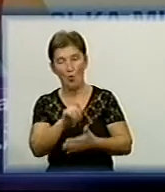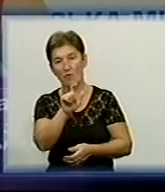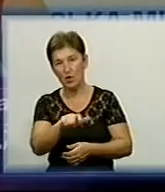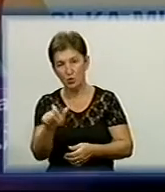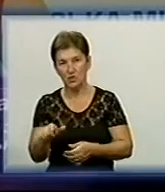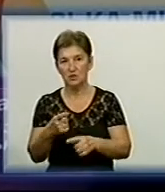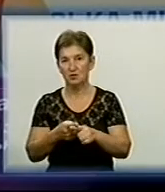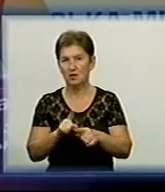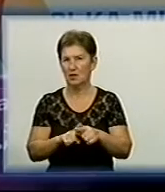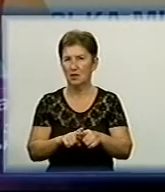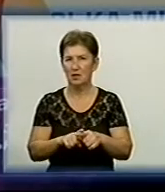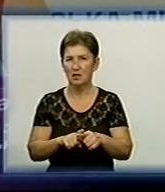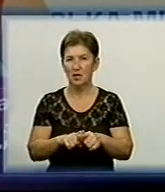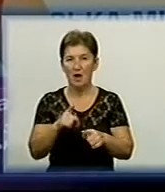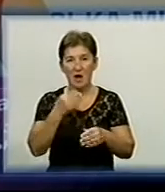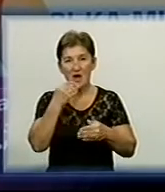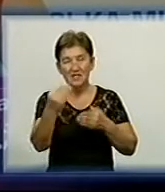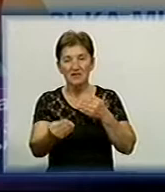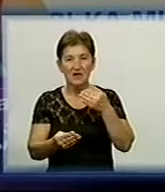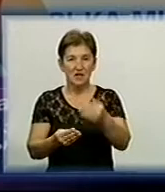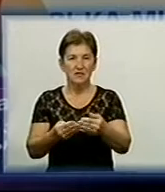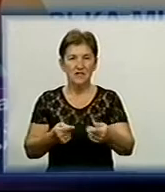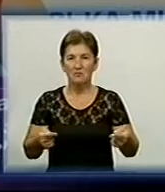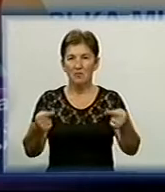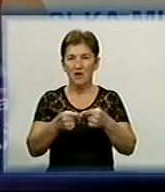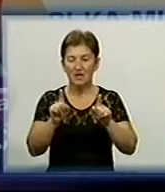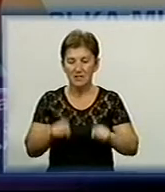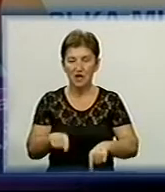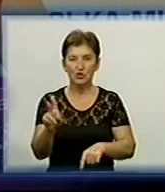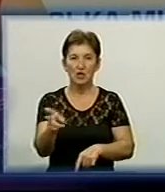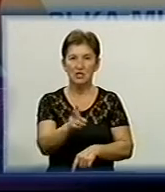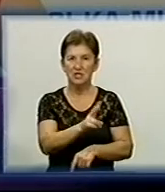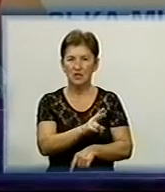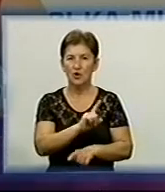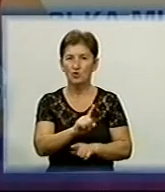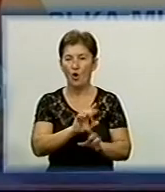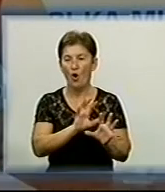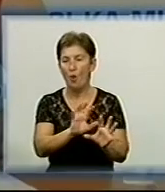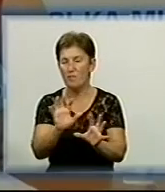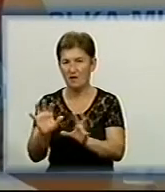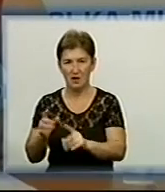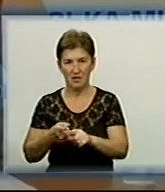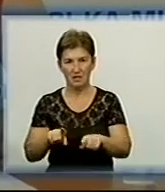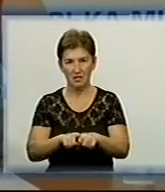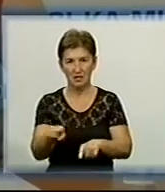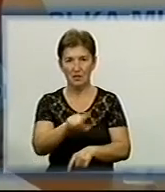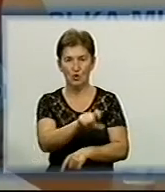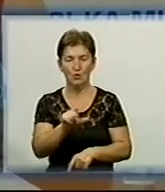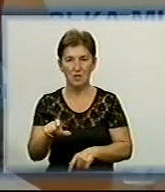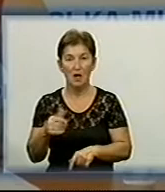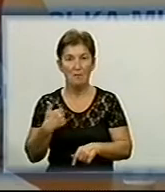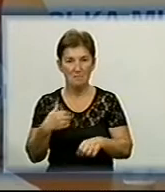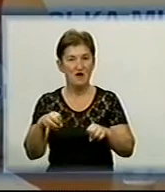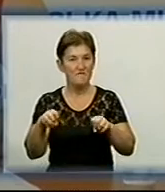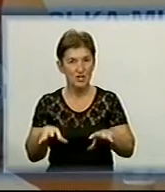може людина… Ну, звертаються до нас безпосередньо даже ті, які опікають цих людей Ми вирішуємо